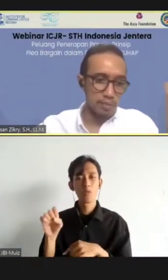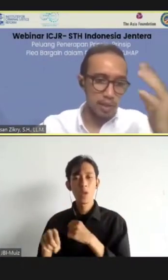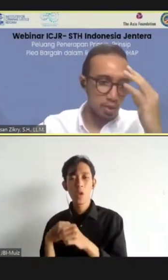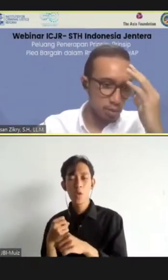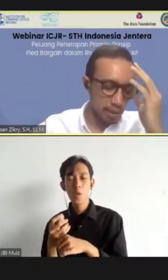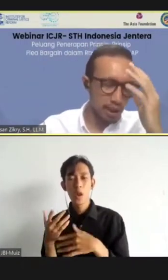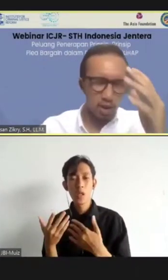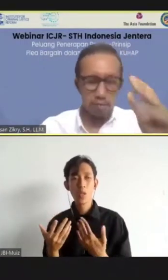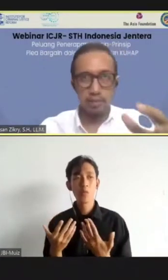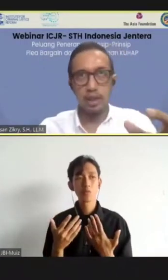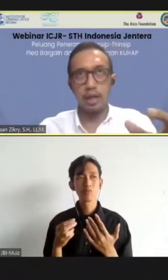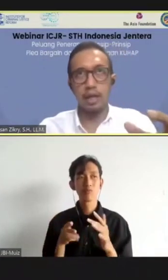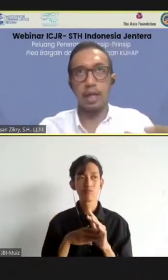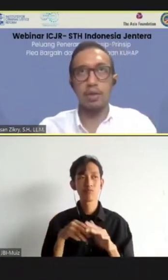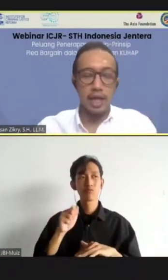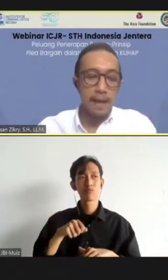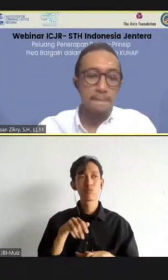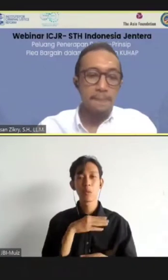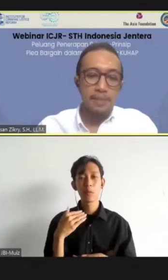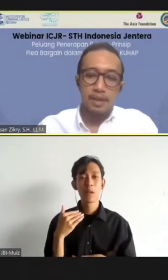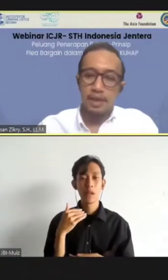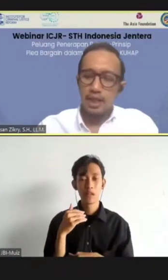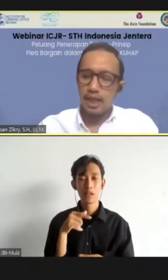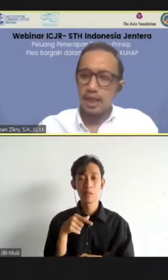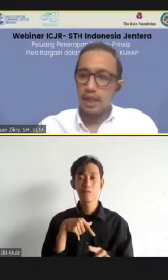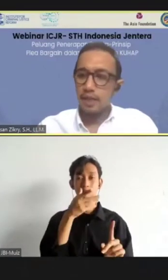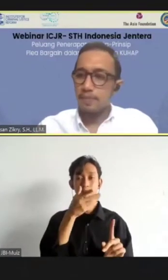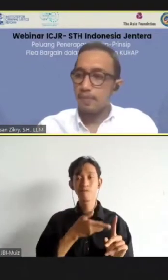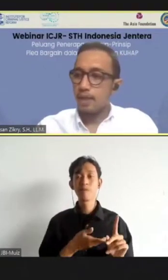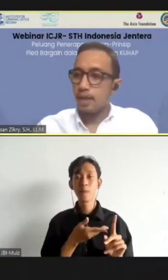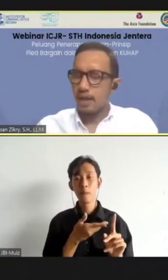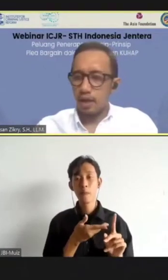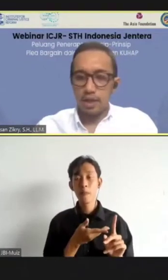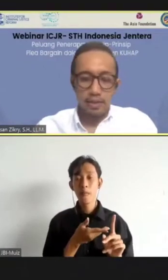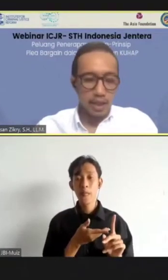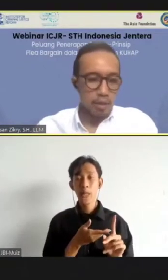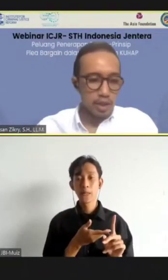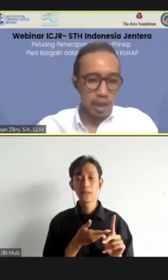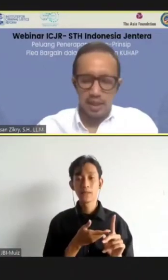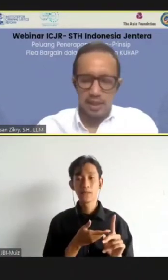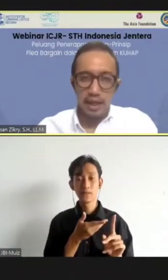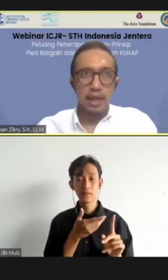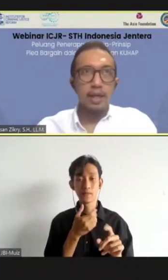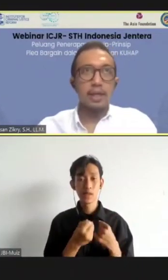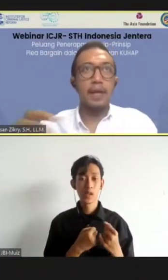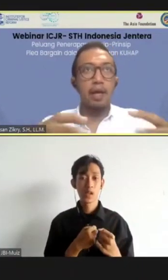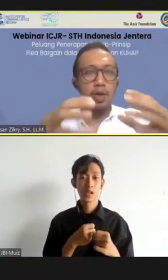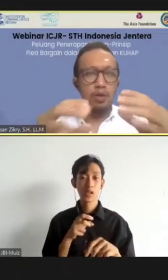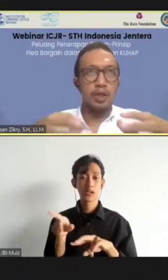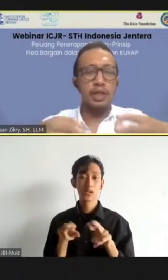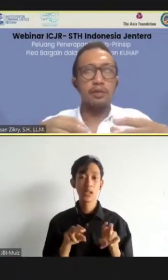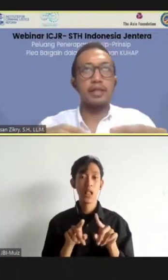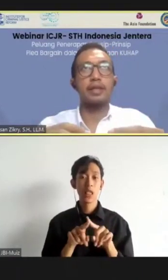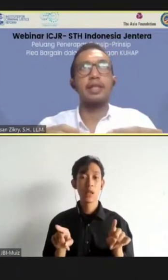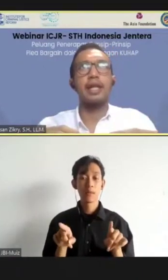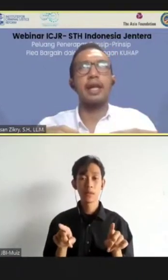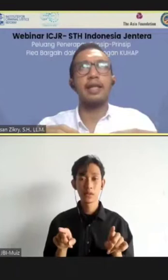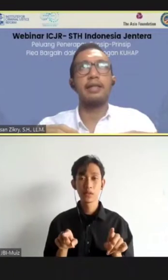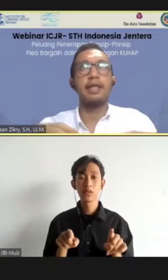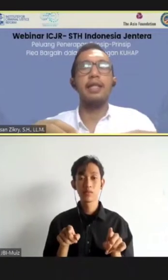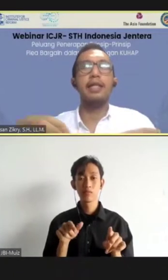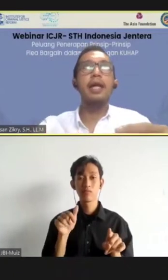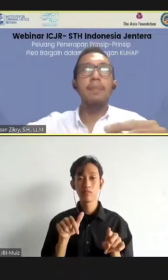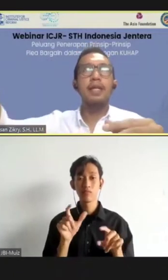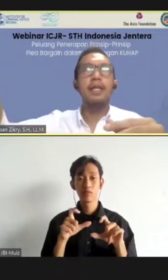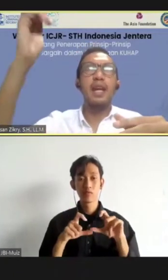hukuman mati, kalau dia dilakukan secara perencana. Tapi kalau di US sentencing